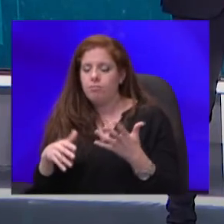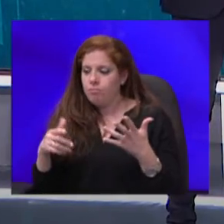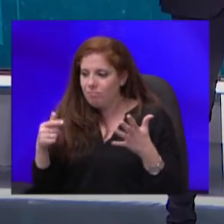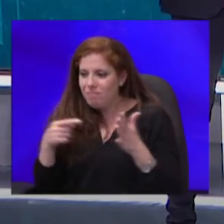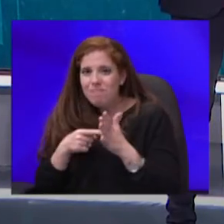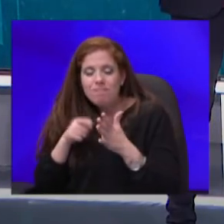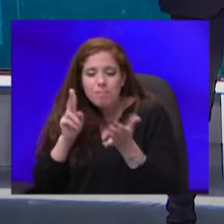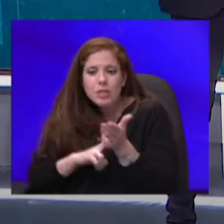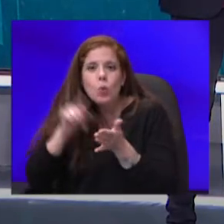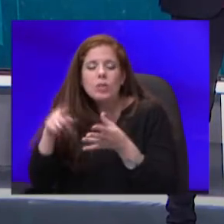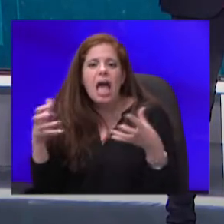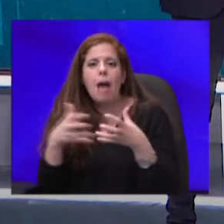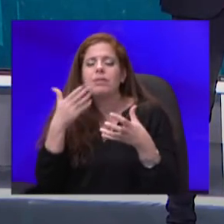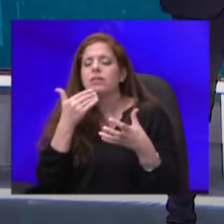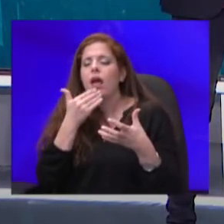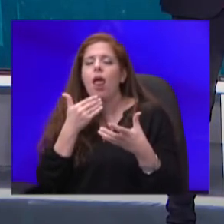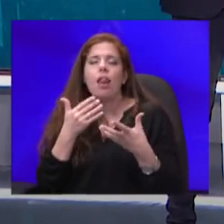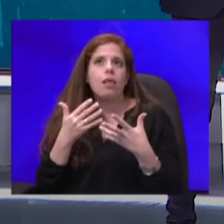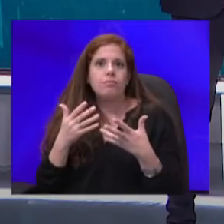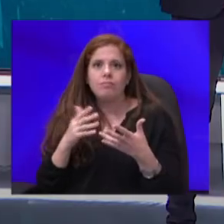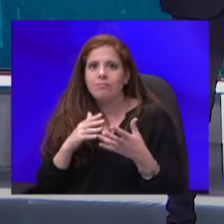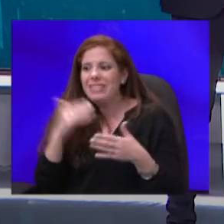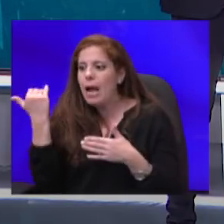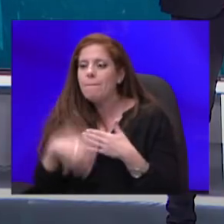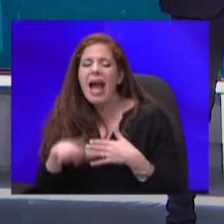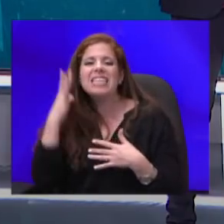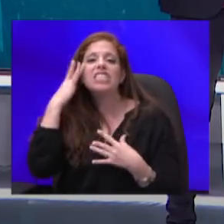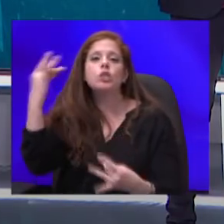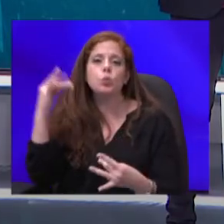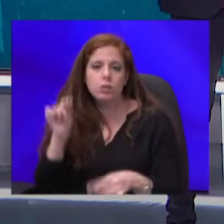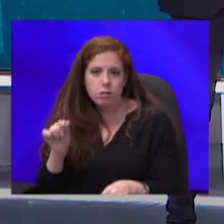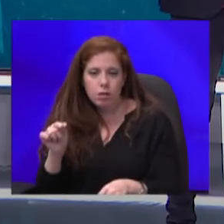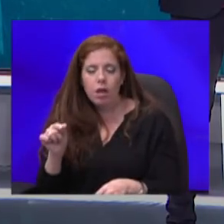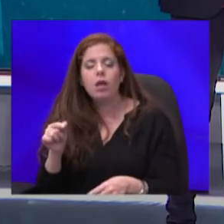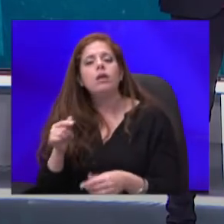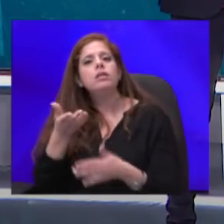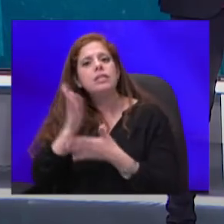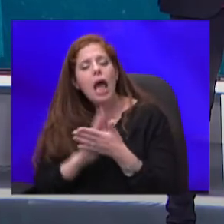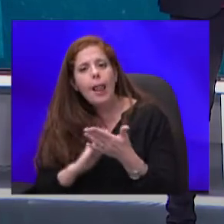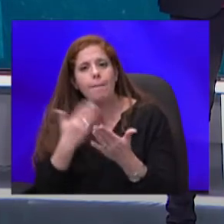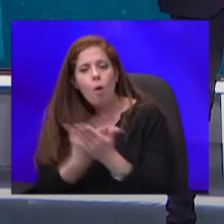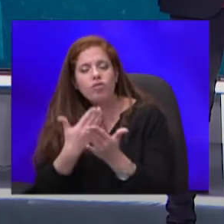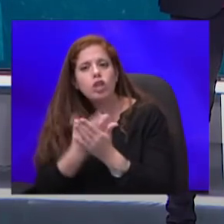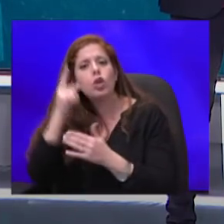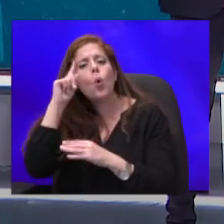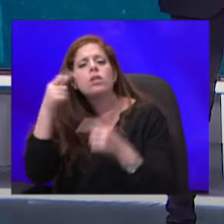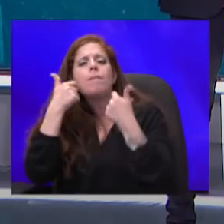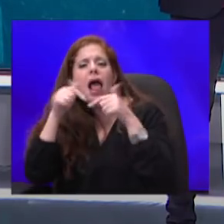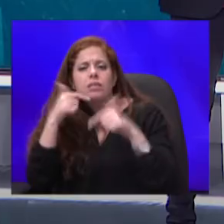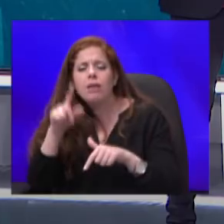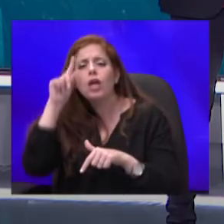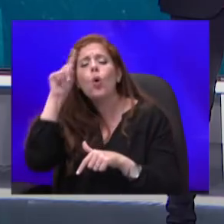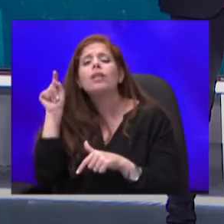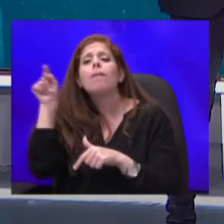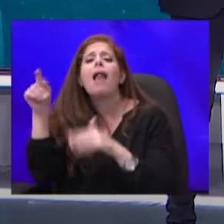שאנחנו חיים בו כבר כמעט שנה, זה חלק מהעובדה שאנחנו יודעים להסביר, אנחנו יודעים להגיע לבתים כשצריך להגיע,